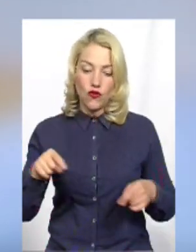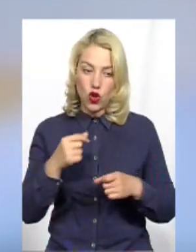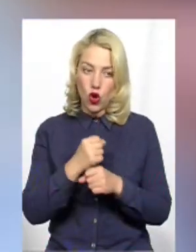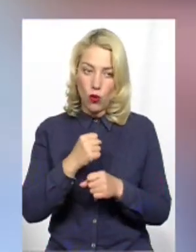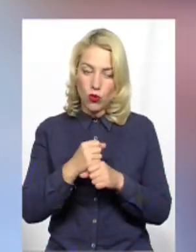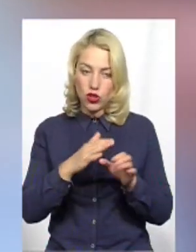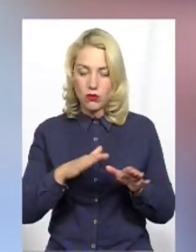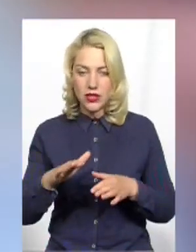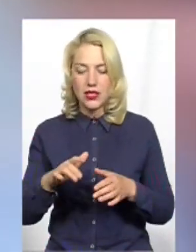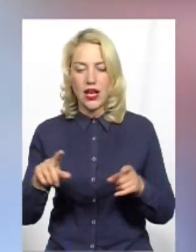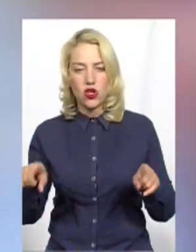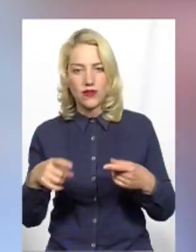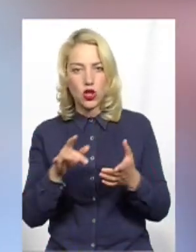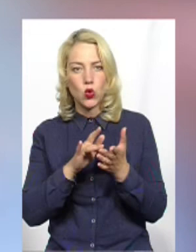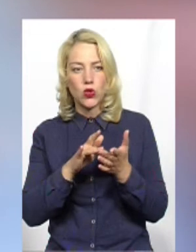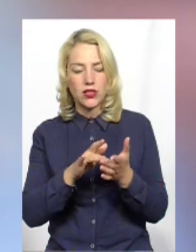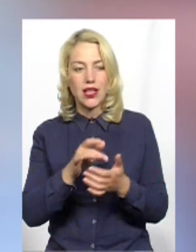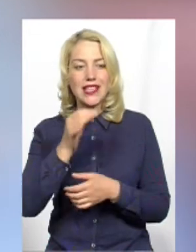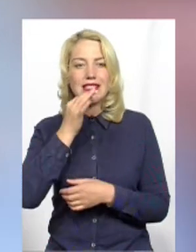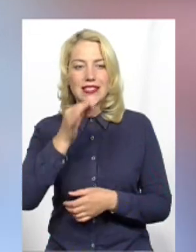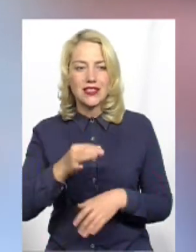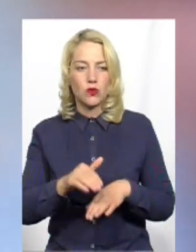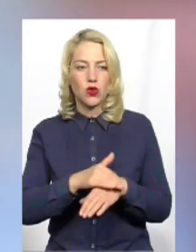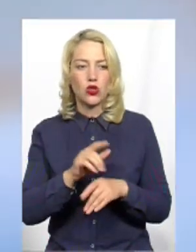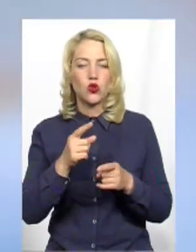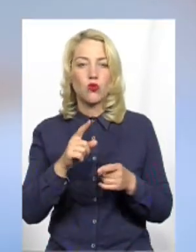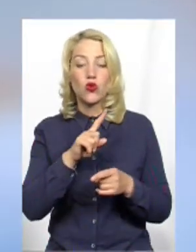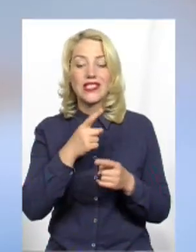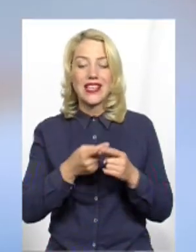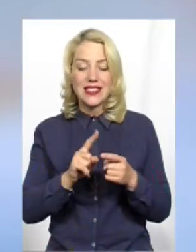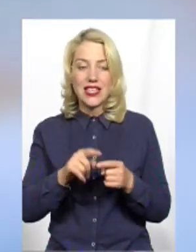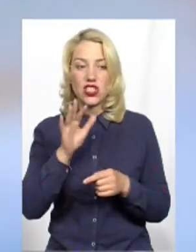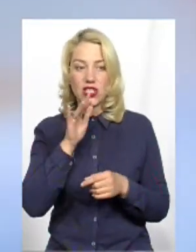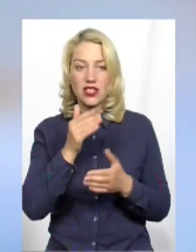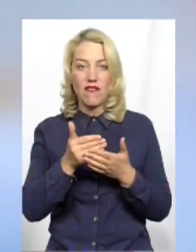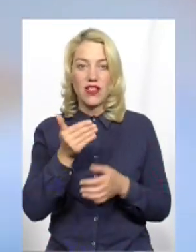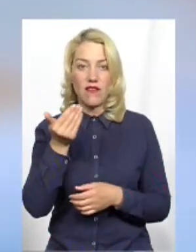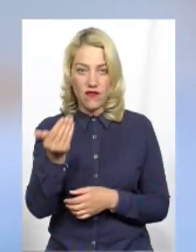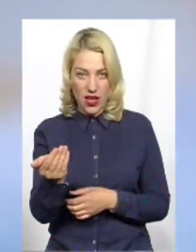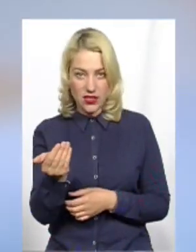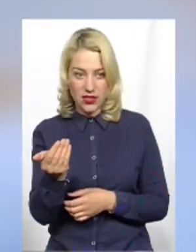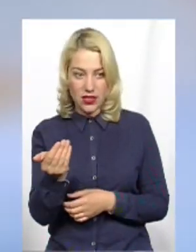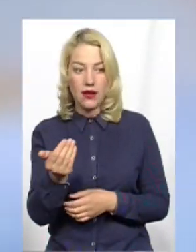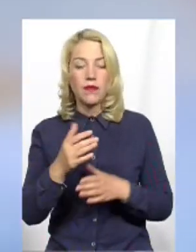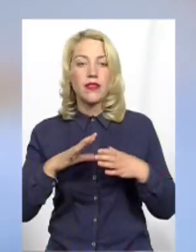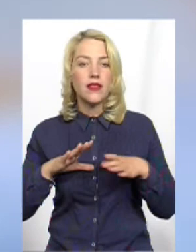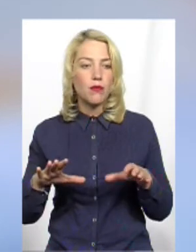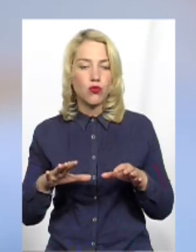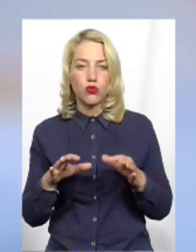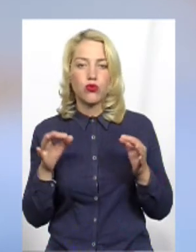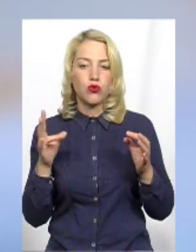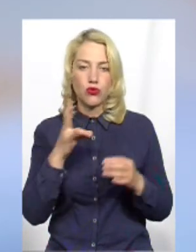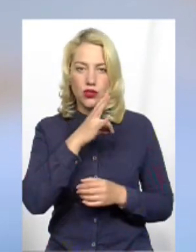Скажіть, будь ласка, чому за цей час від вас не було жодних рухів